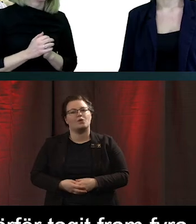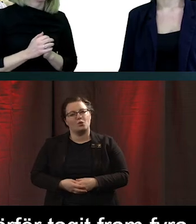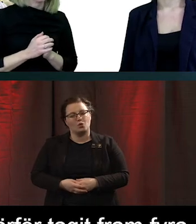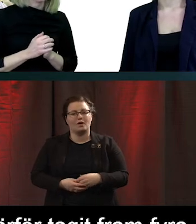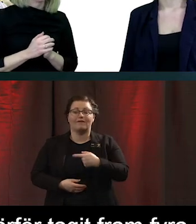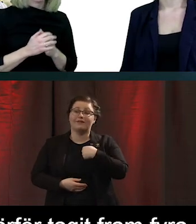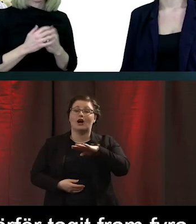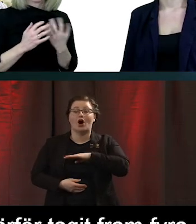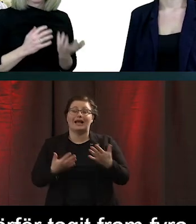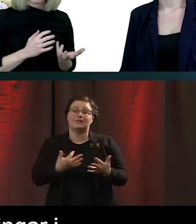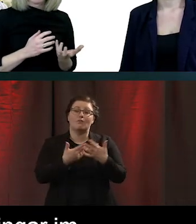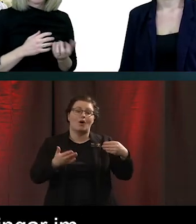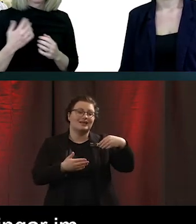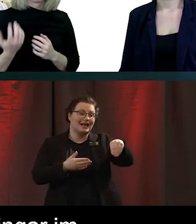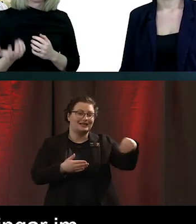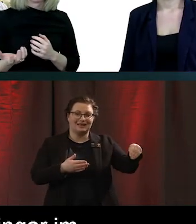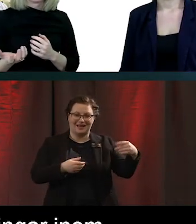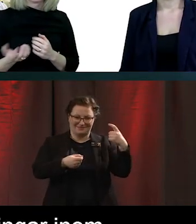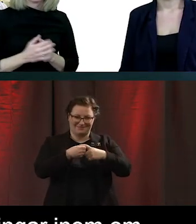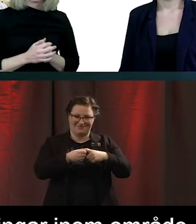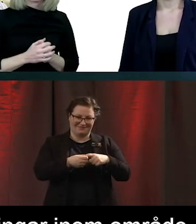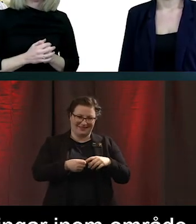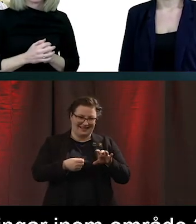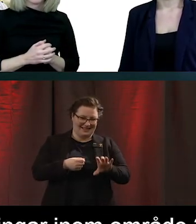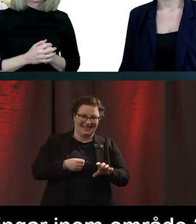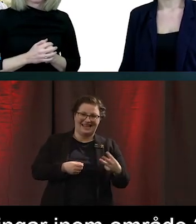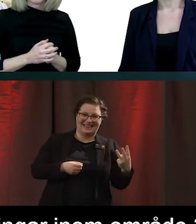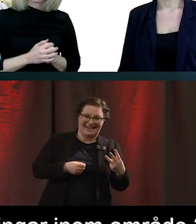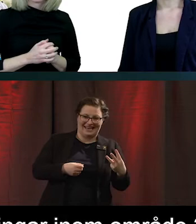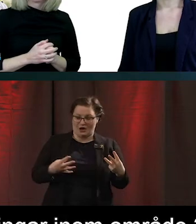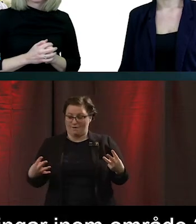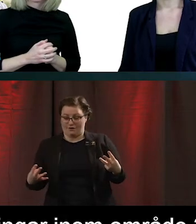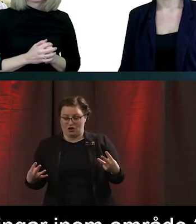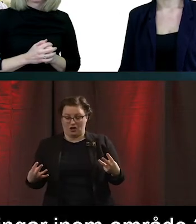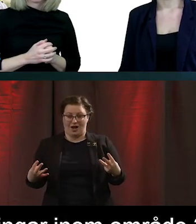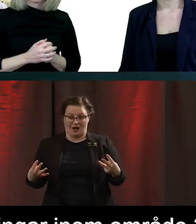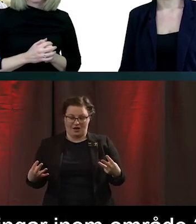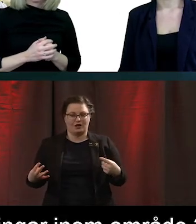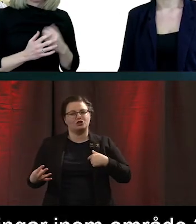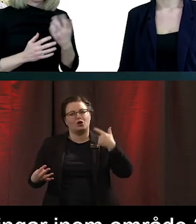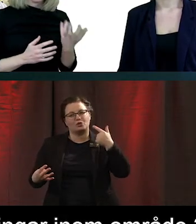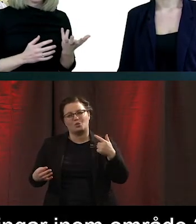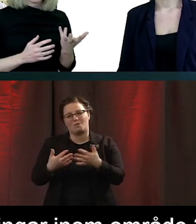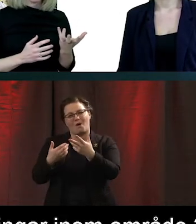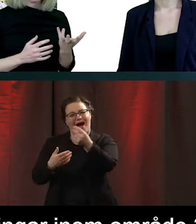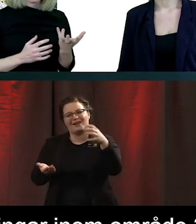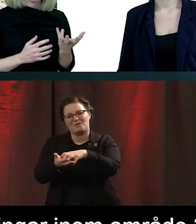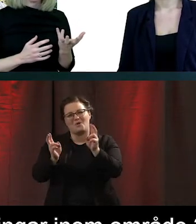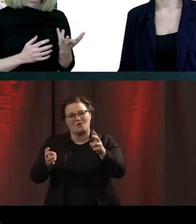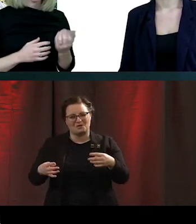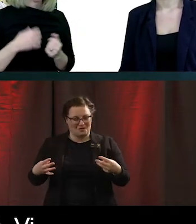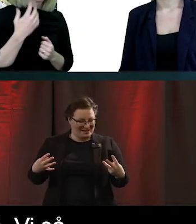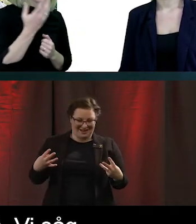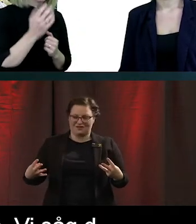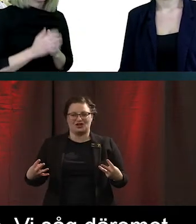satsningar när det gäller just område tre och område fyra. Och det tror vi är likt många andra kommuner också. Vi såg däremot